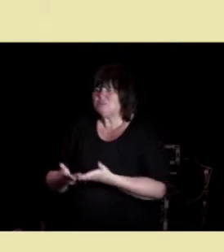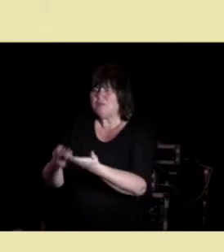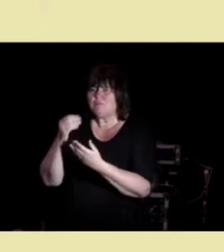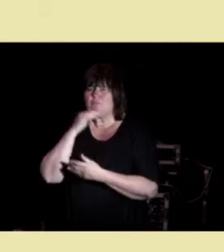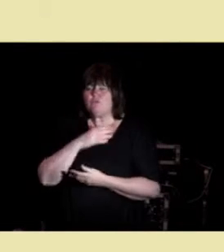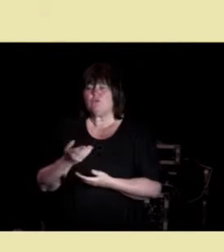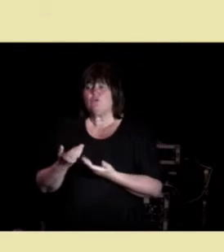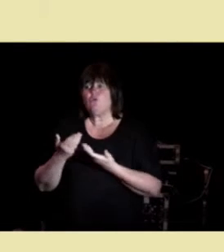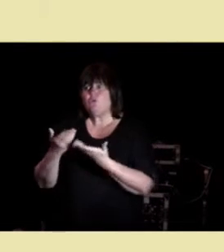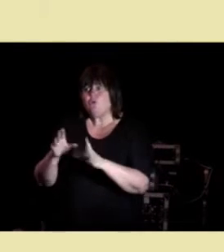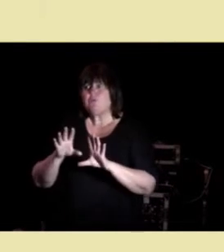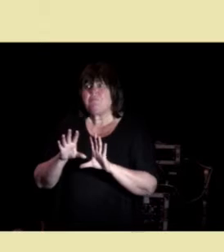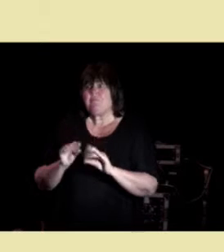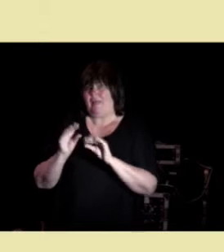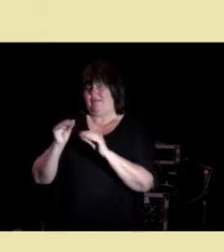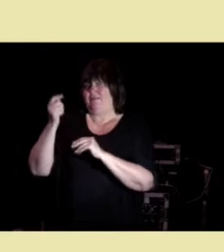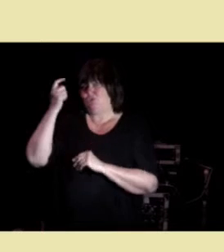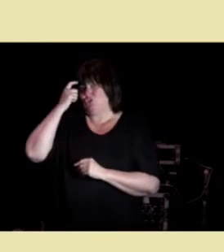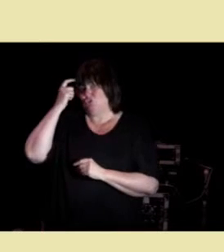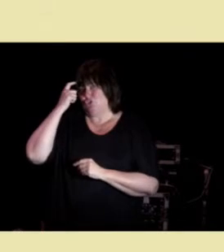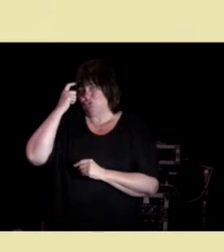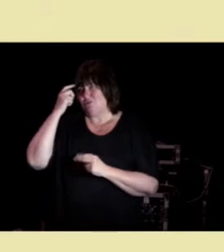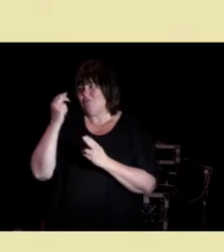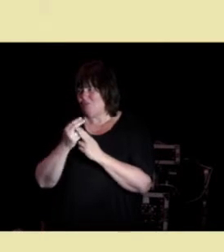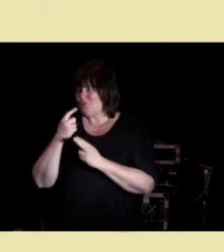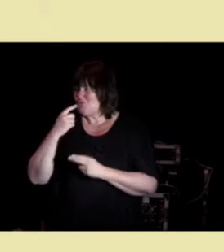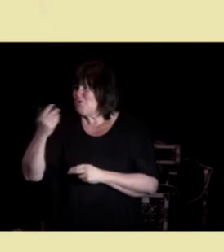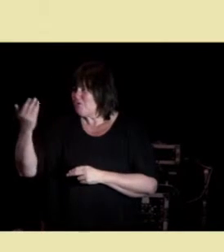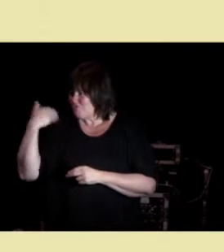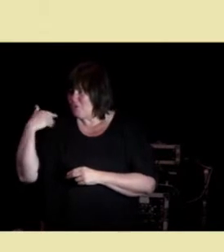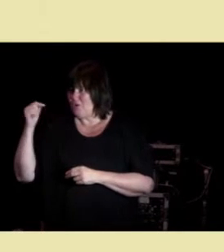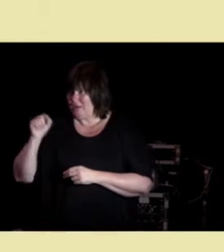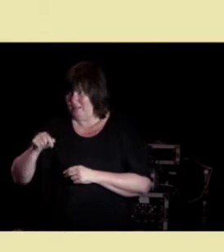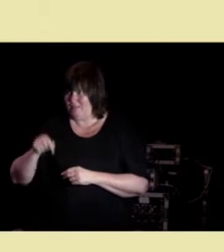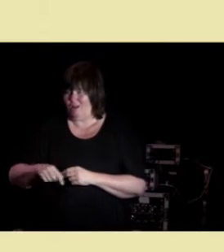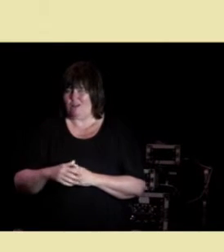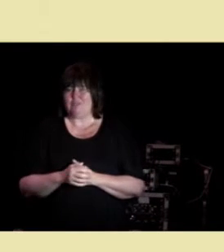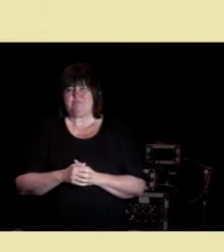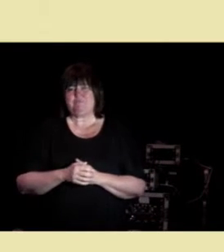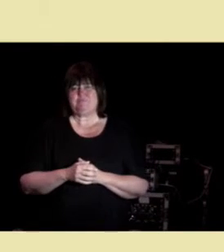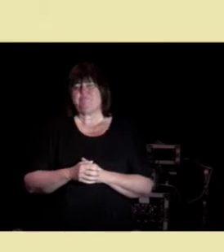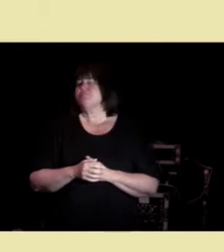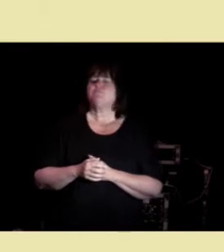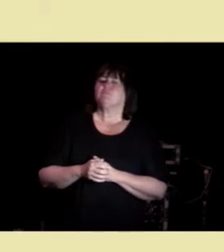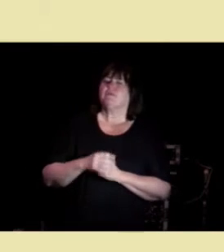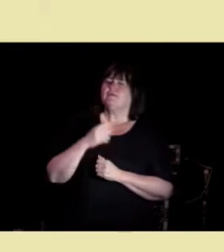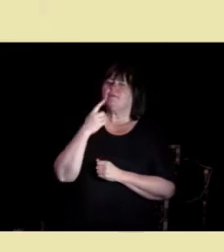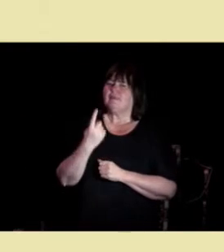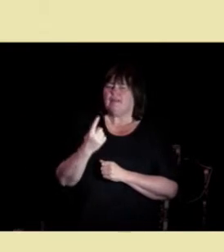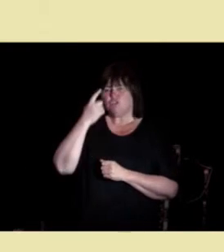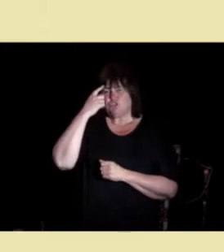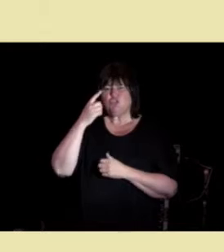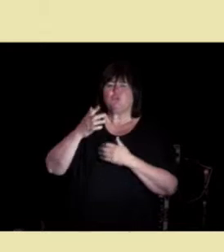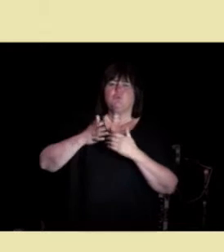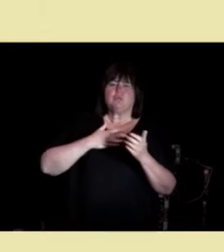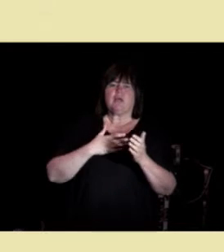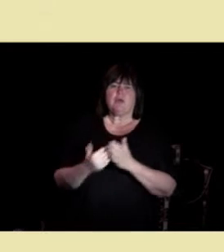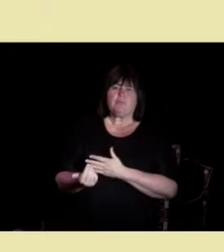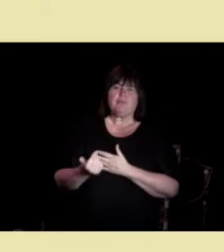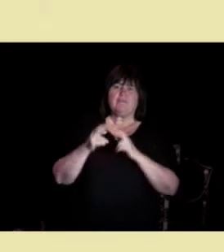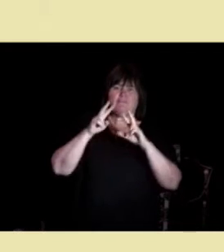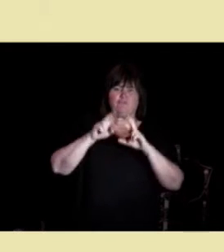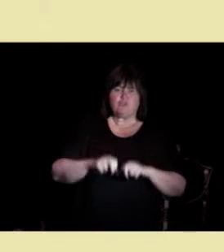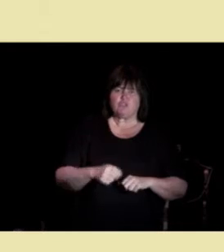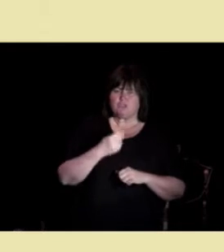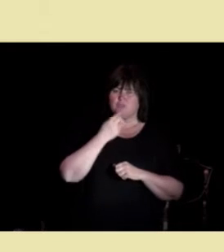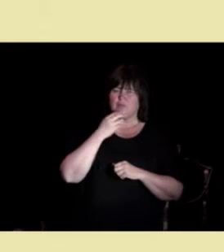bedre psykisk. Og det har vi jo hørt også tidligere i dag. Og det er det en psykoterapiforsker som heter Bruce Wampel har sagt